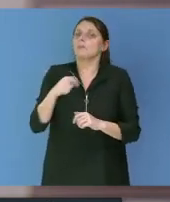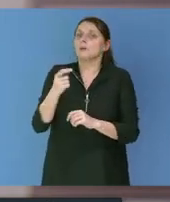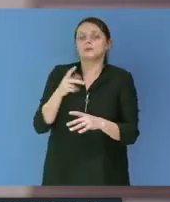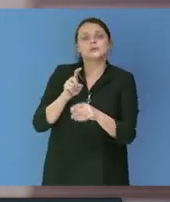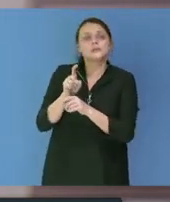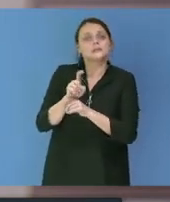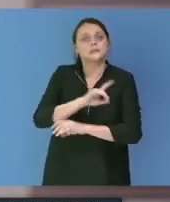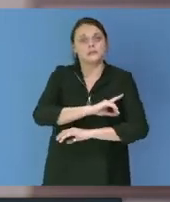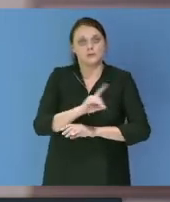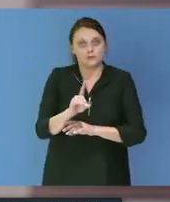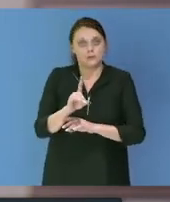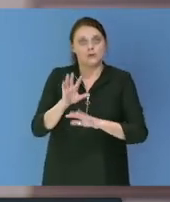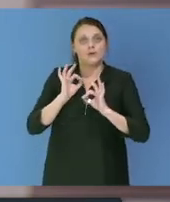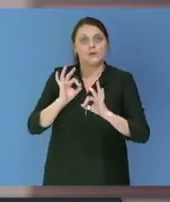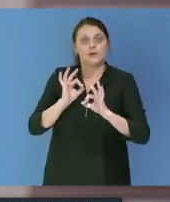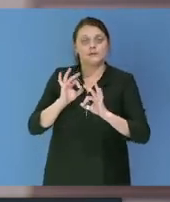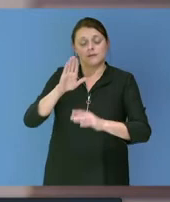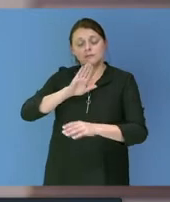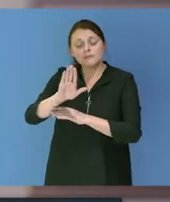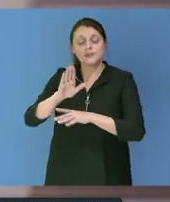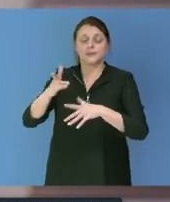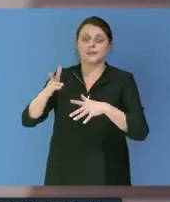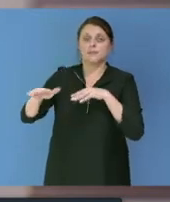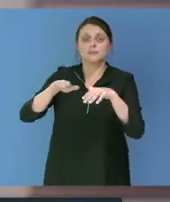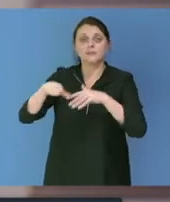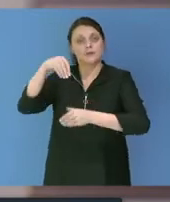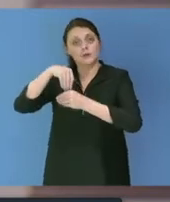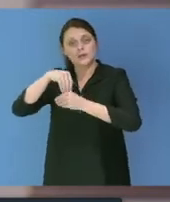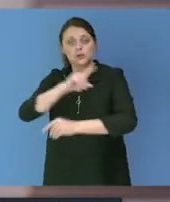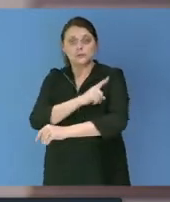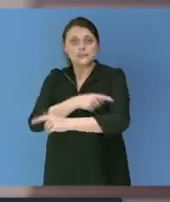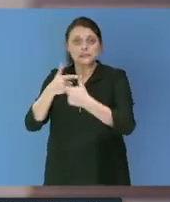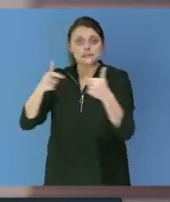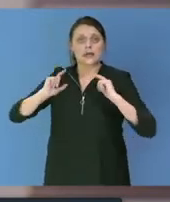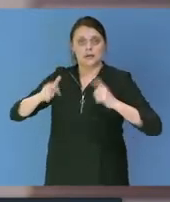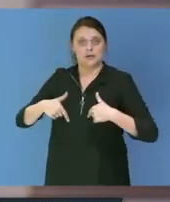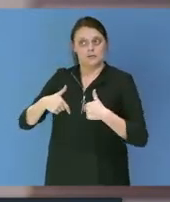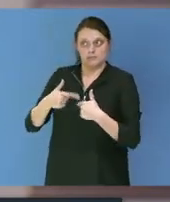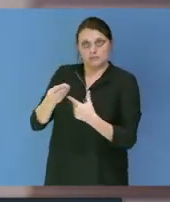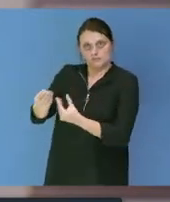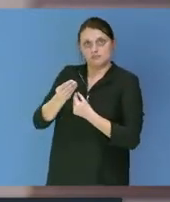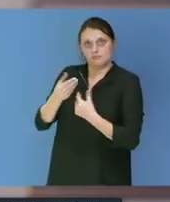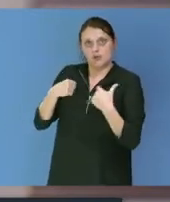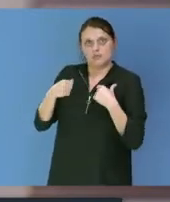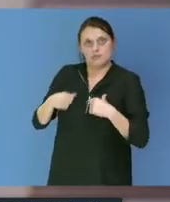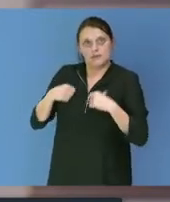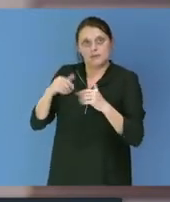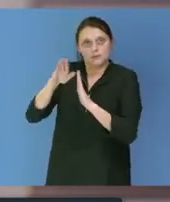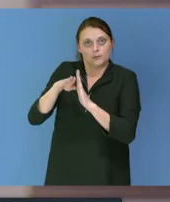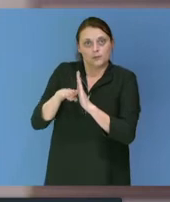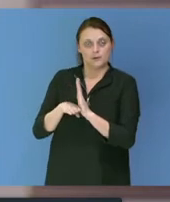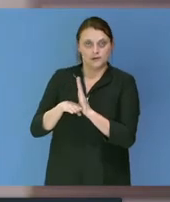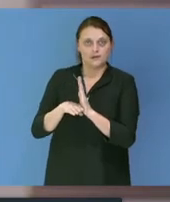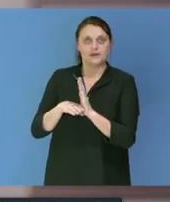économiques, des économies d'énergie pour les écoles, qui rapidement permettent de réduire les dépenses, mais souligne qu'il aurait été probablement